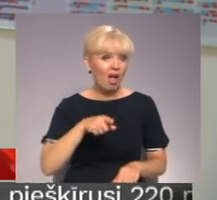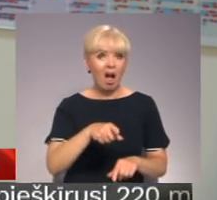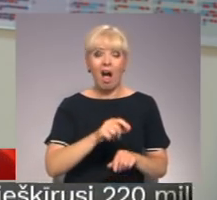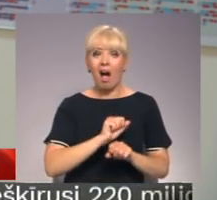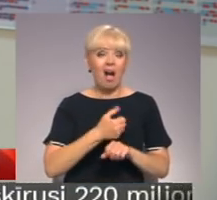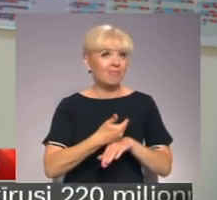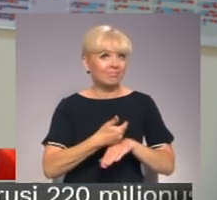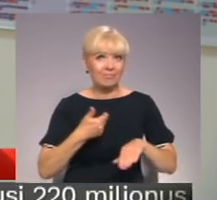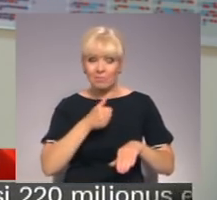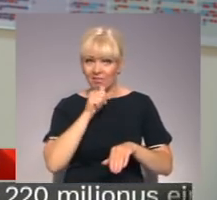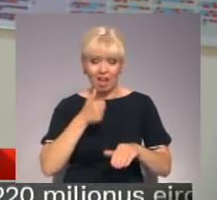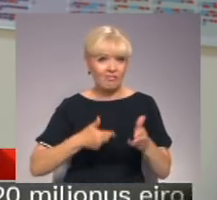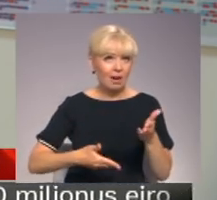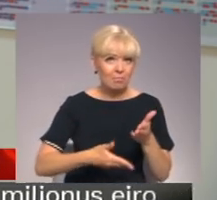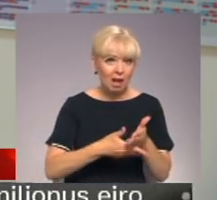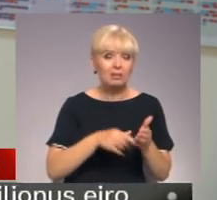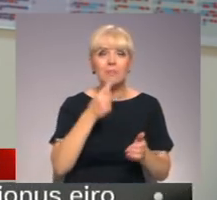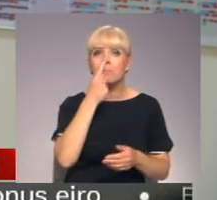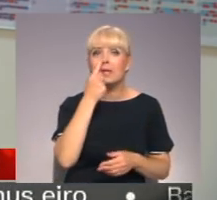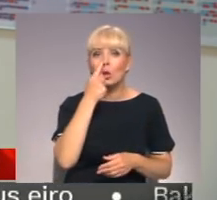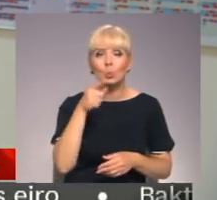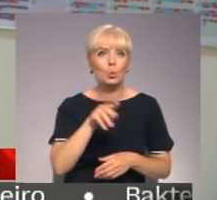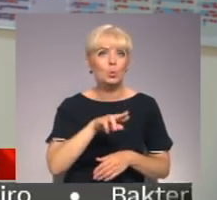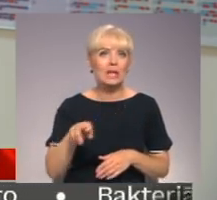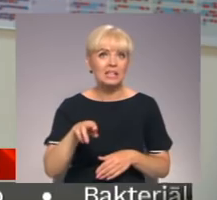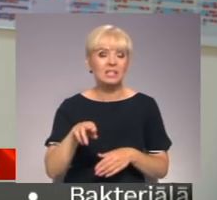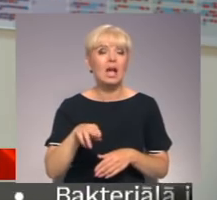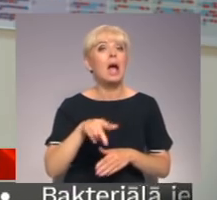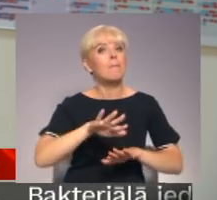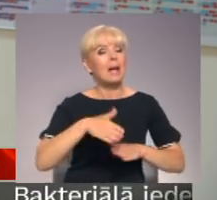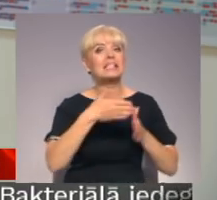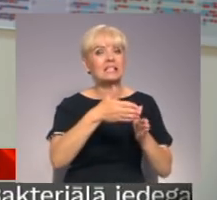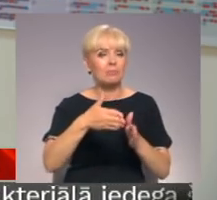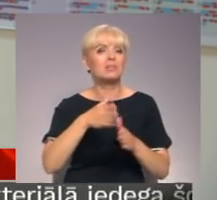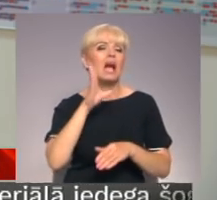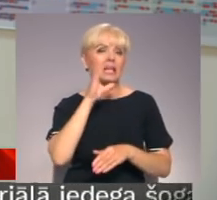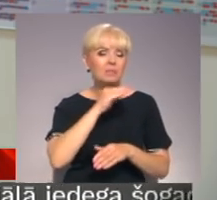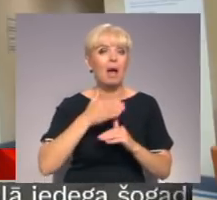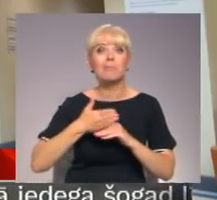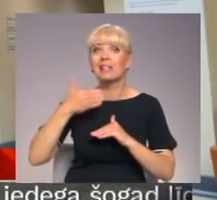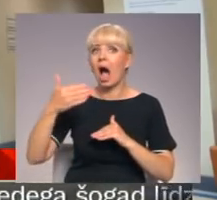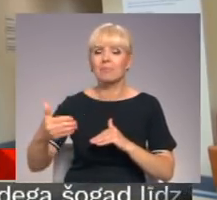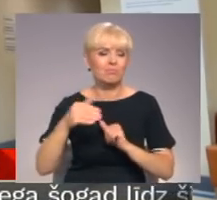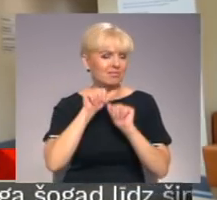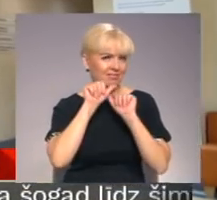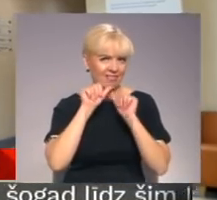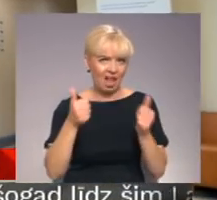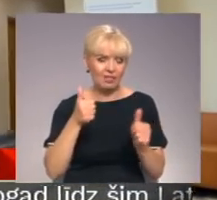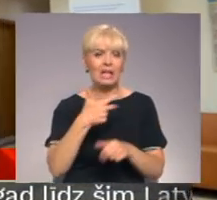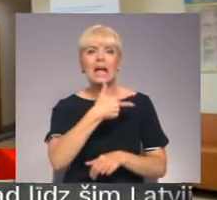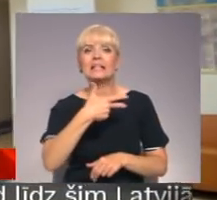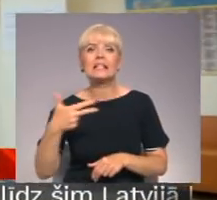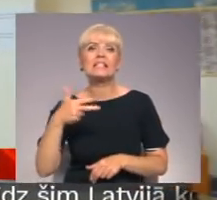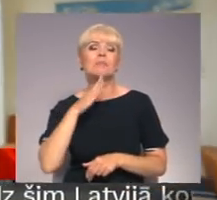neizvietot, faktiski mēs runājam par minūtem, kas stacionāri ir iespējams, bet ārpus stacionāri nav iespējams. Tomēr aptuveni 300